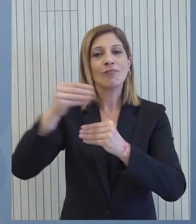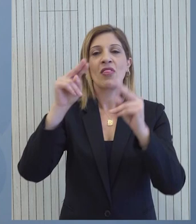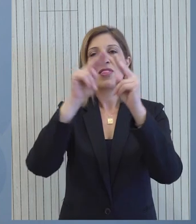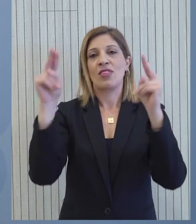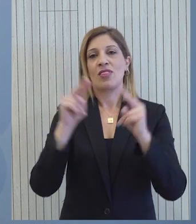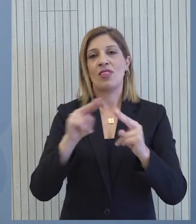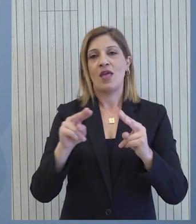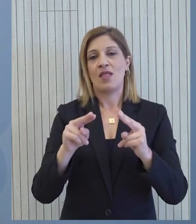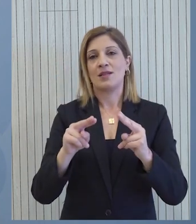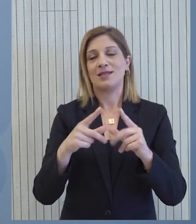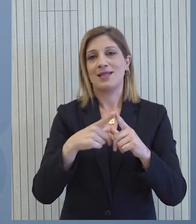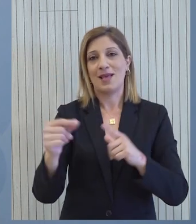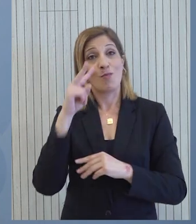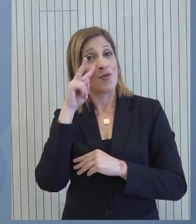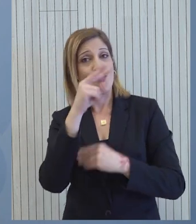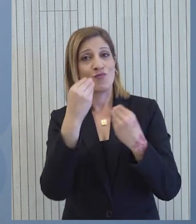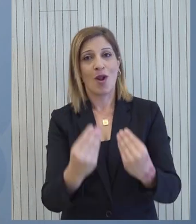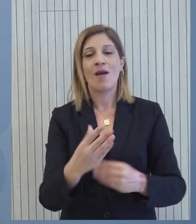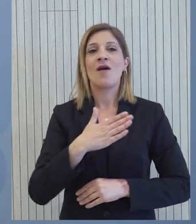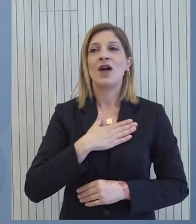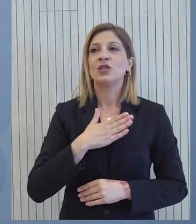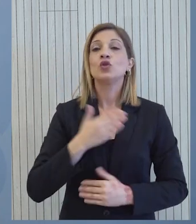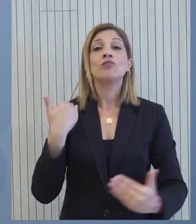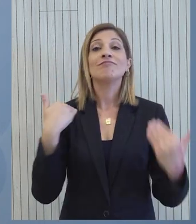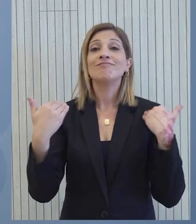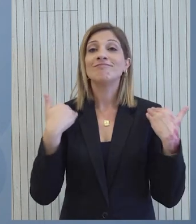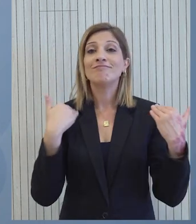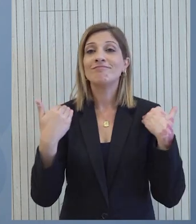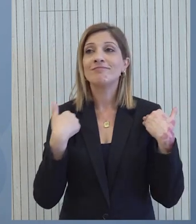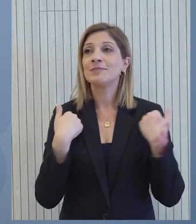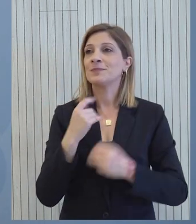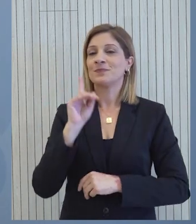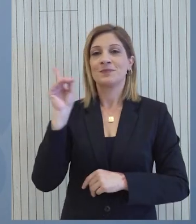διεθνές μας αποτύπωμα. Ευχαριστώ. Αν υπάρχουν ερωτήσεις.